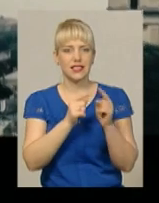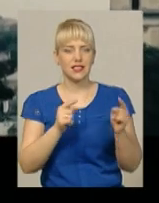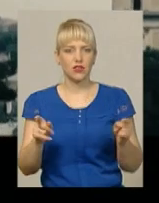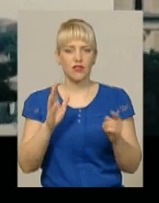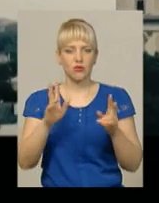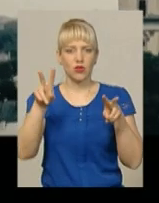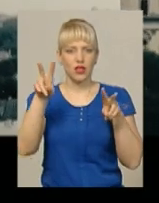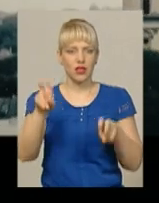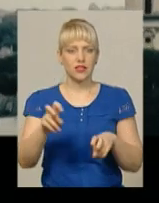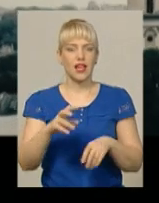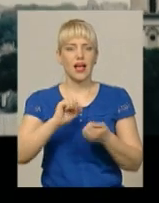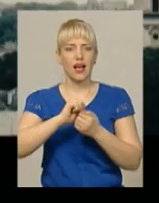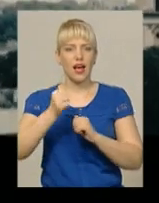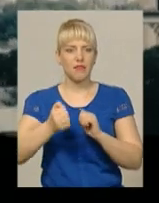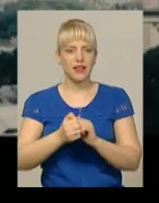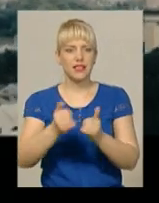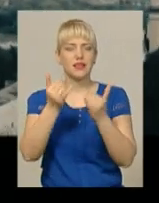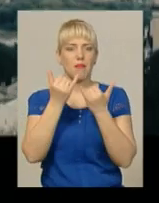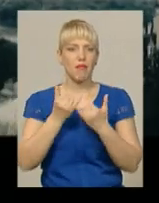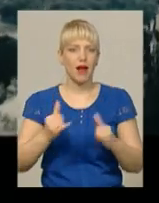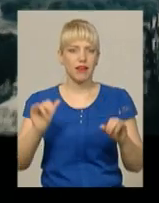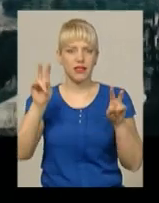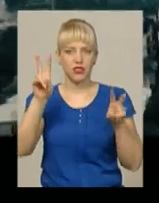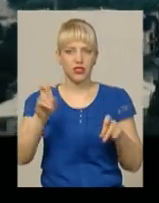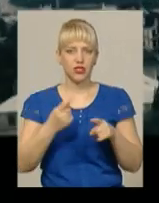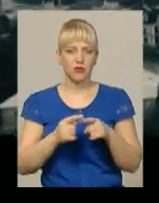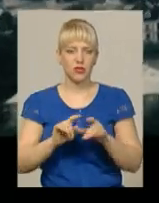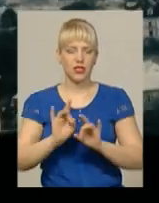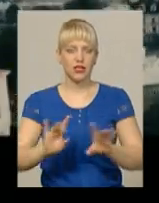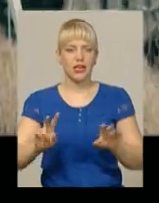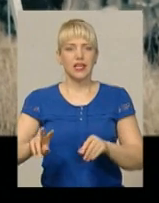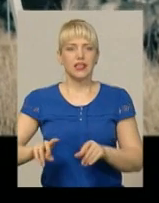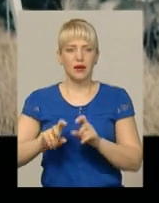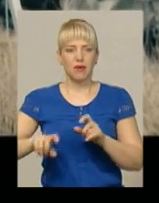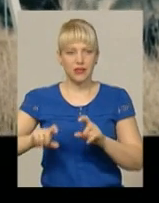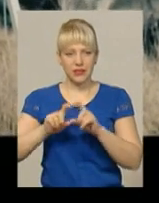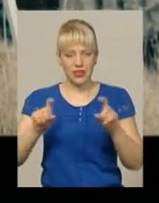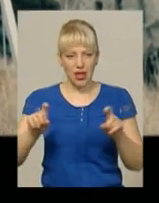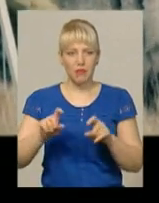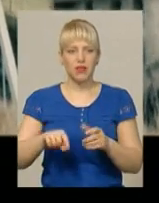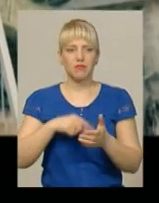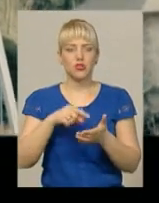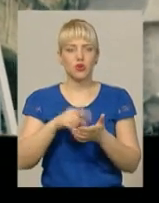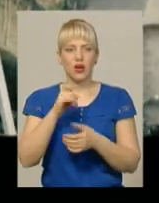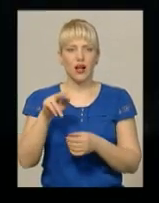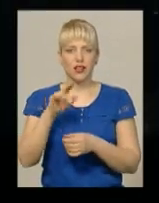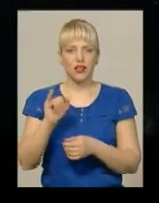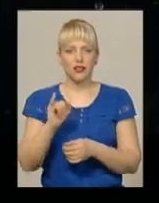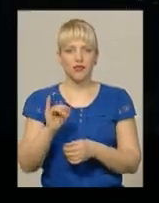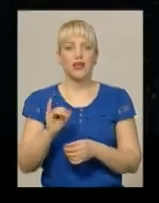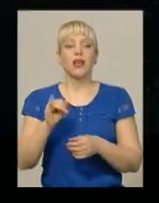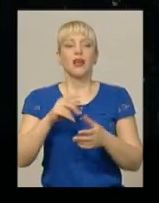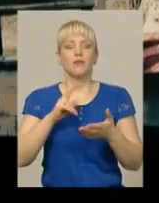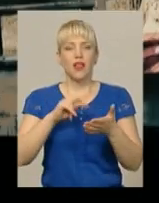назву «Кам'янець магічний». Про це нам повідомила директор департаменту гуманітарної політики міської ради Альона Кузема. У день відкриття